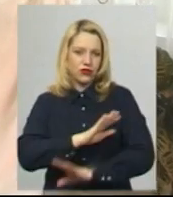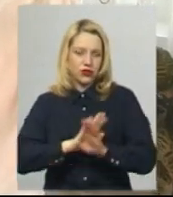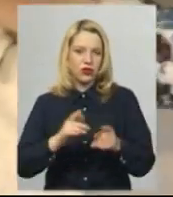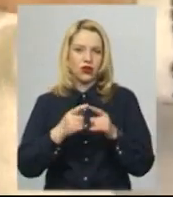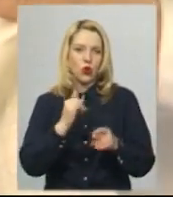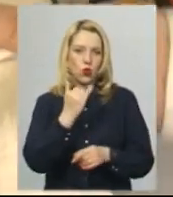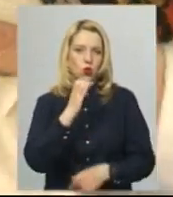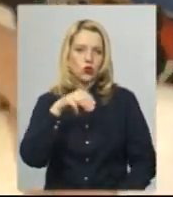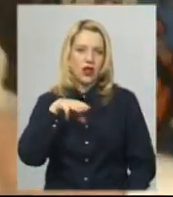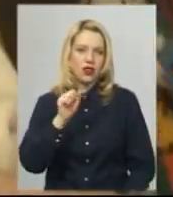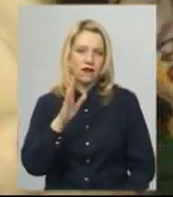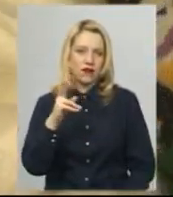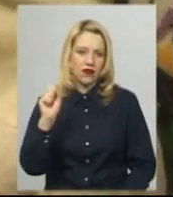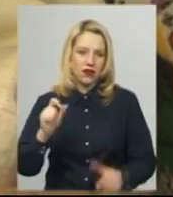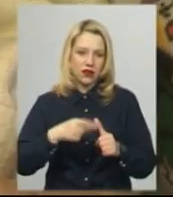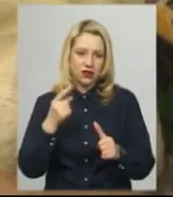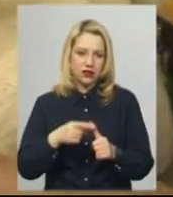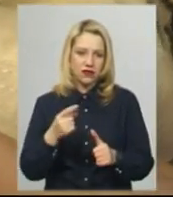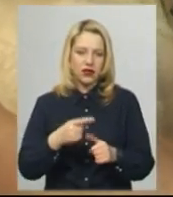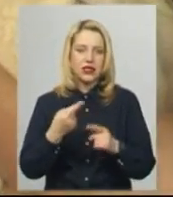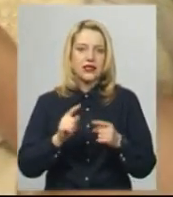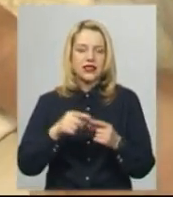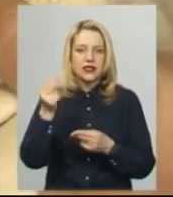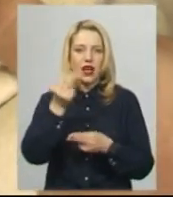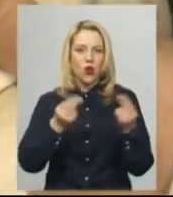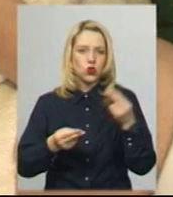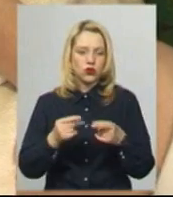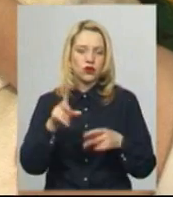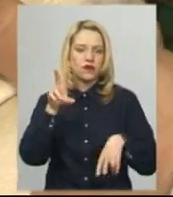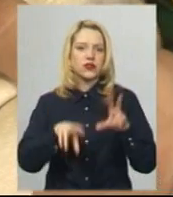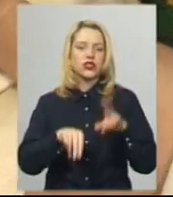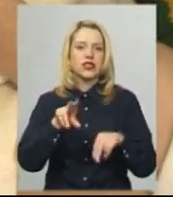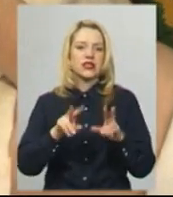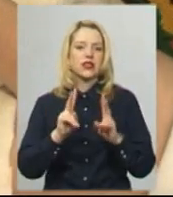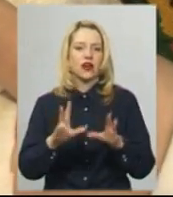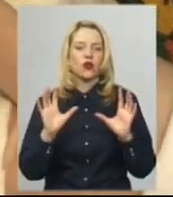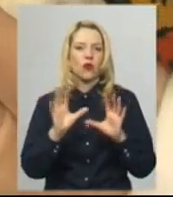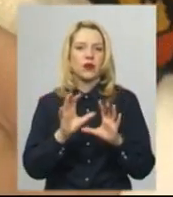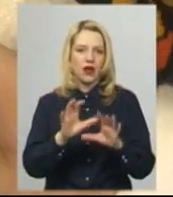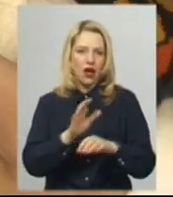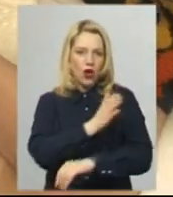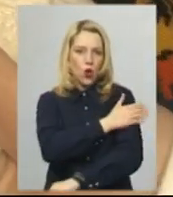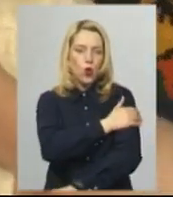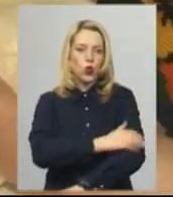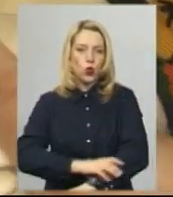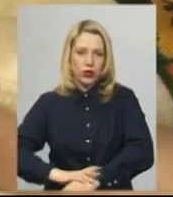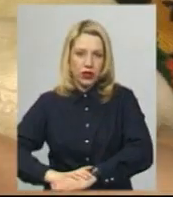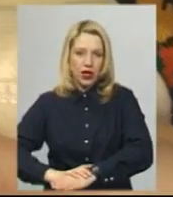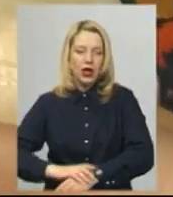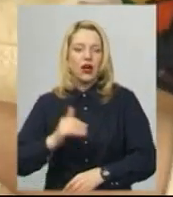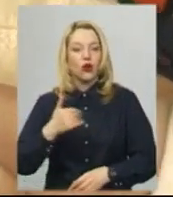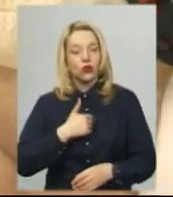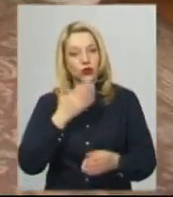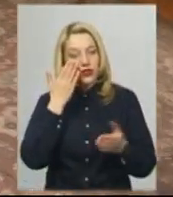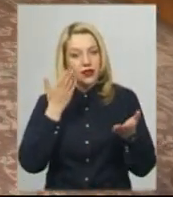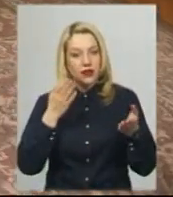вона вишивається на рукаві, оцей узор вважалося, що нібито берігає руки. Хочеться перейняти майстерність